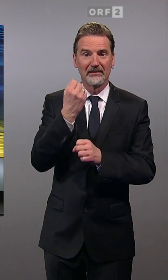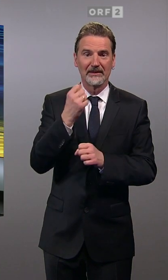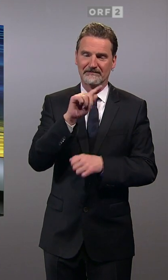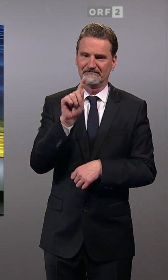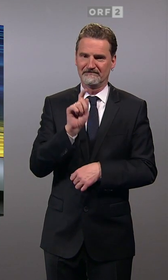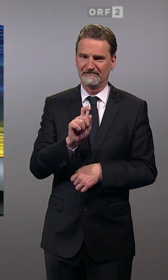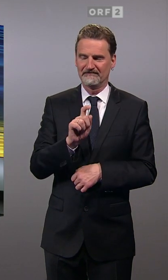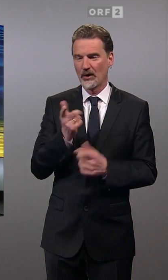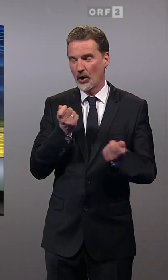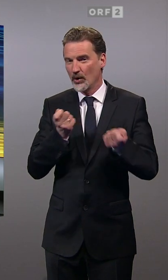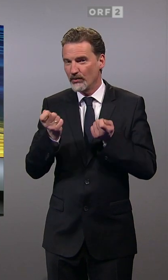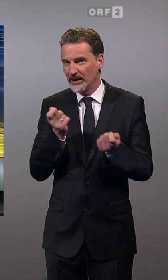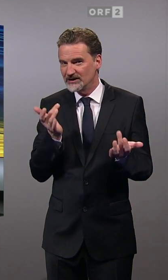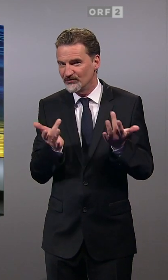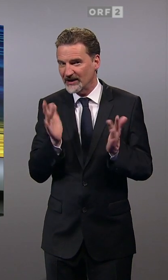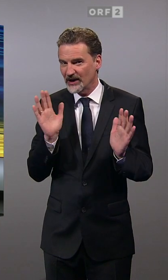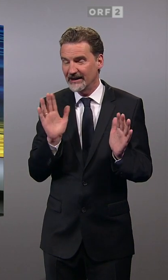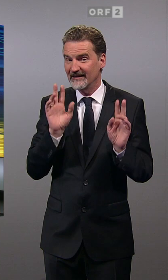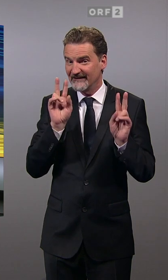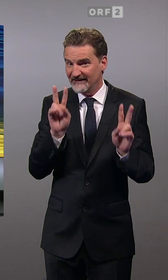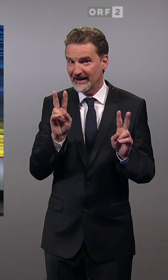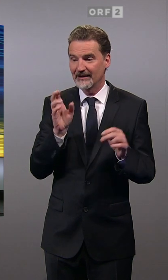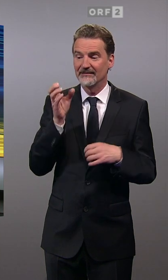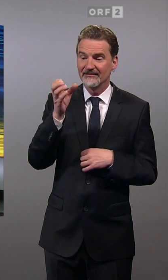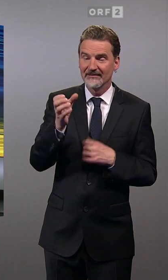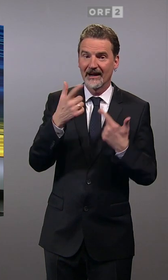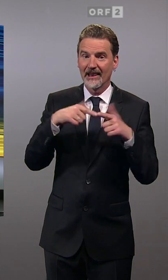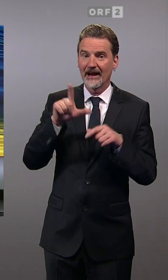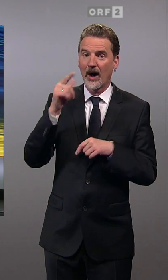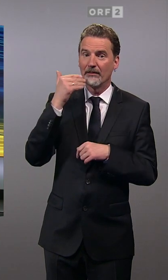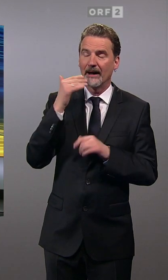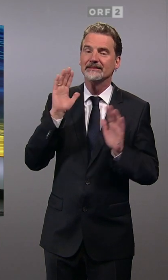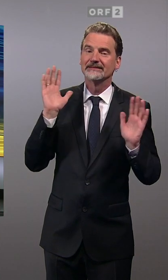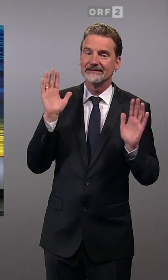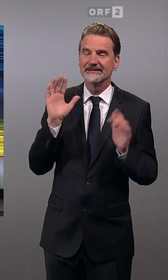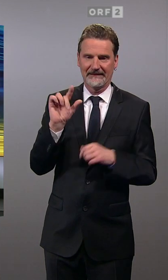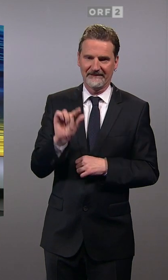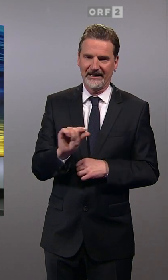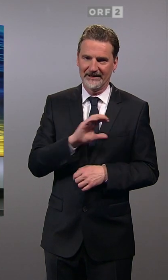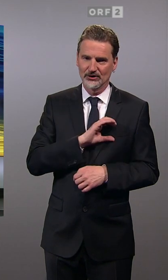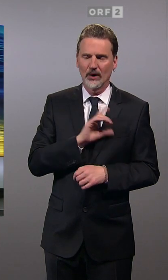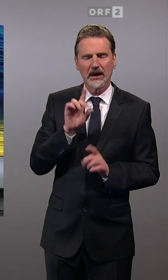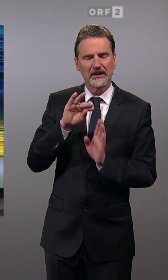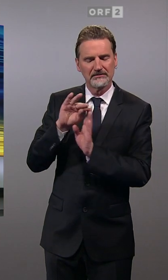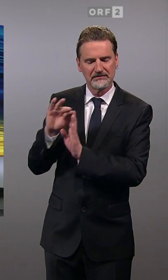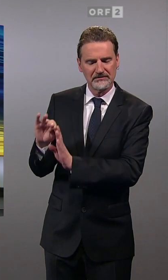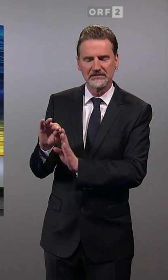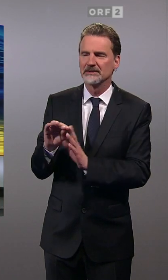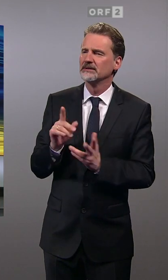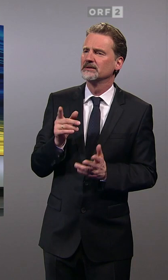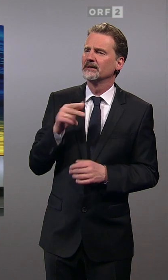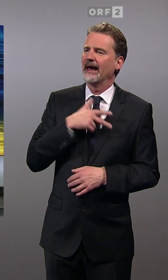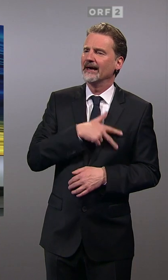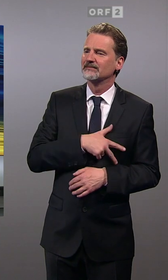die politische Wahrscheinlichkeit, dass er tatsächlich Landeshauptmann wird, so wie er das da angekündigt hat, ist ja höchst gering. Aber lassen wir das einmal beiseite, wie sich die